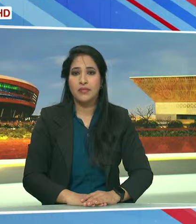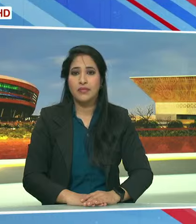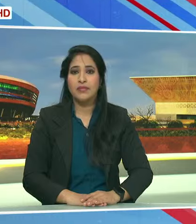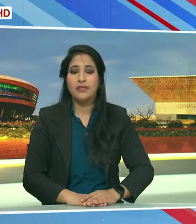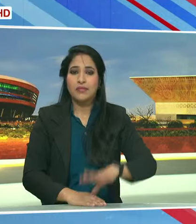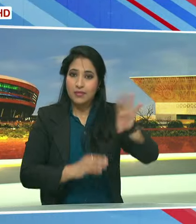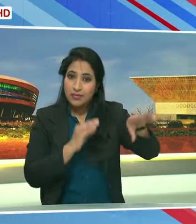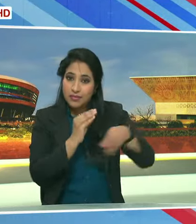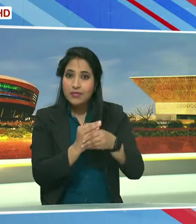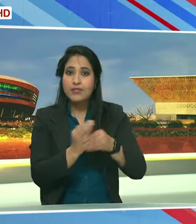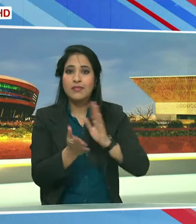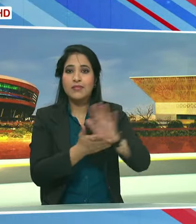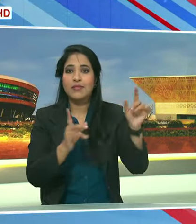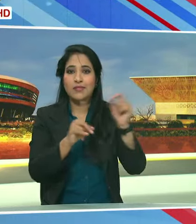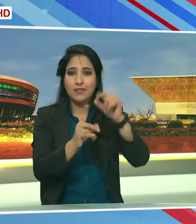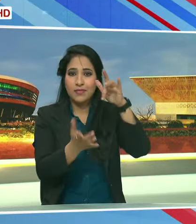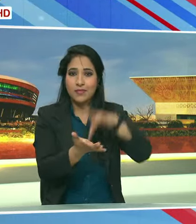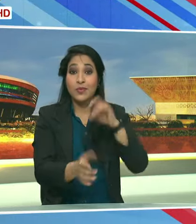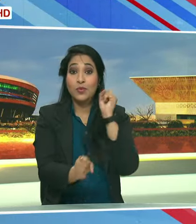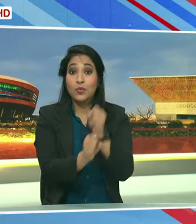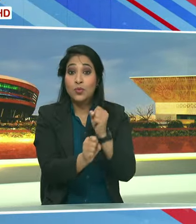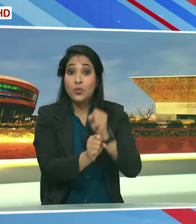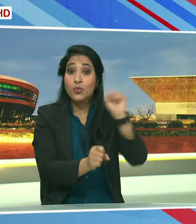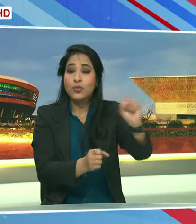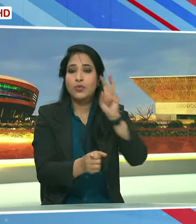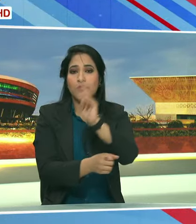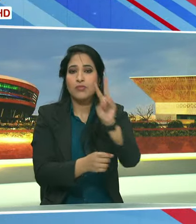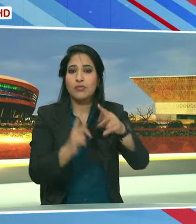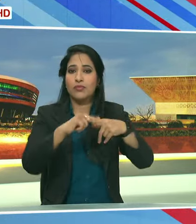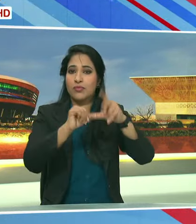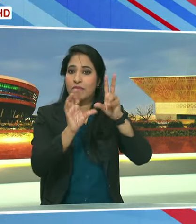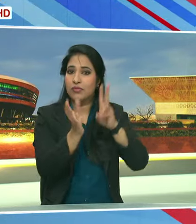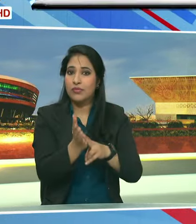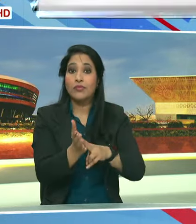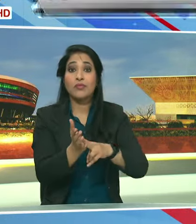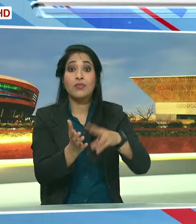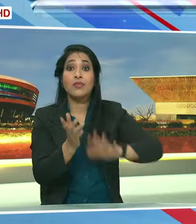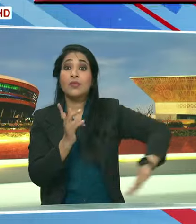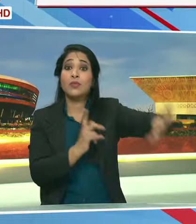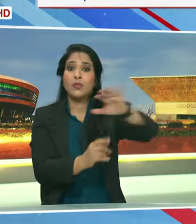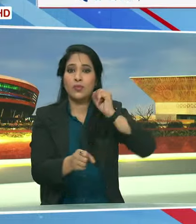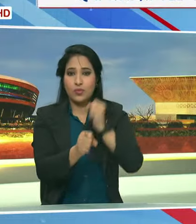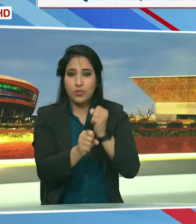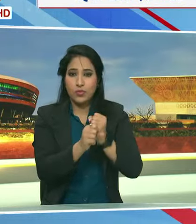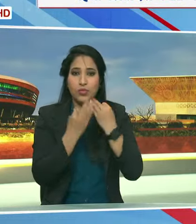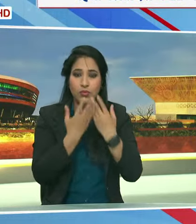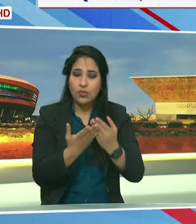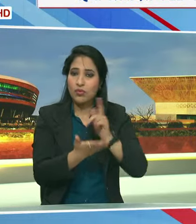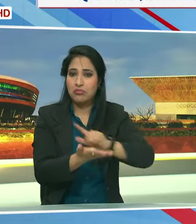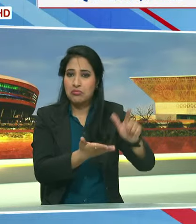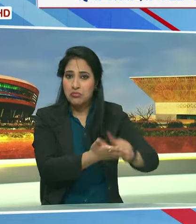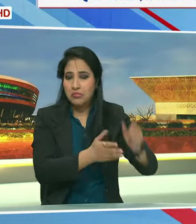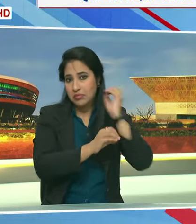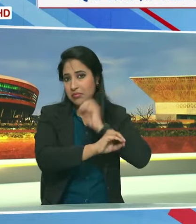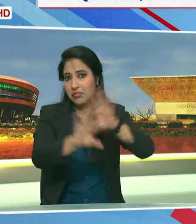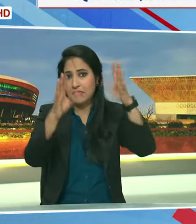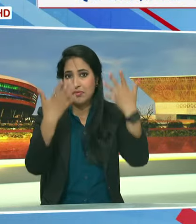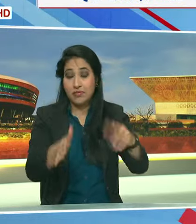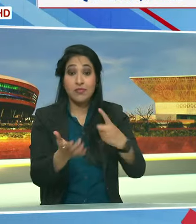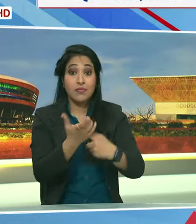इसी क्रम में हिमाचल प्रदेश सरकार ने 22 जन्वरी को राज्यों में सरकारी चुट्टी का एलान किया है